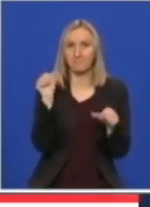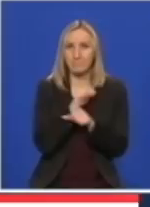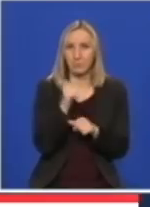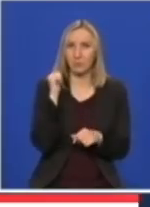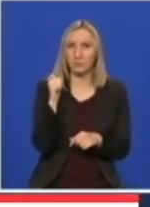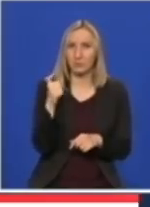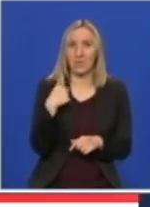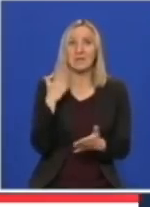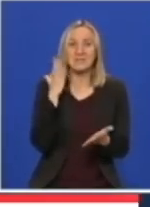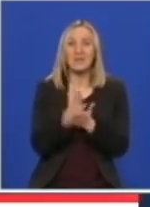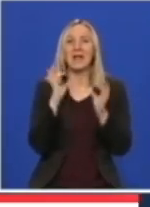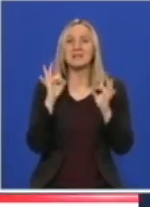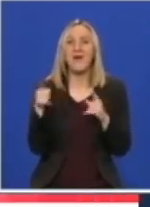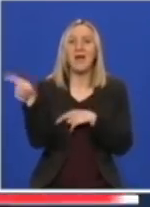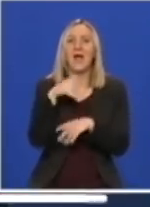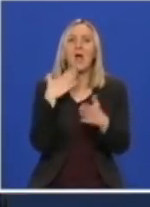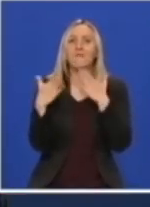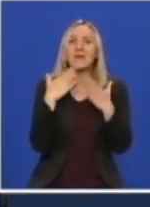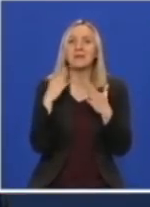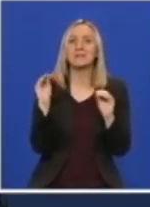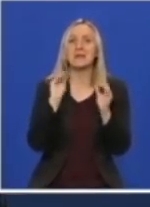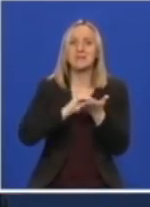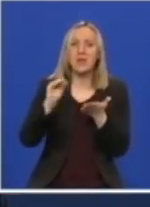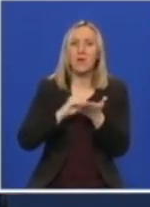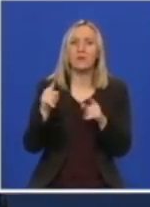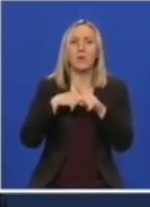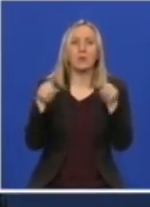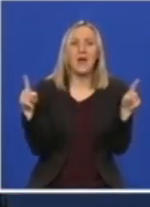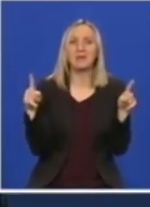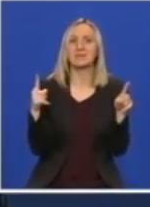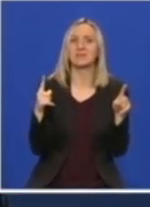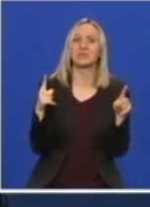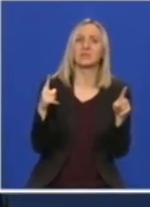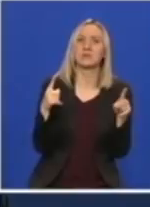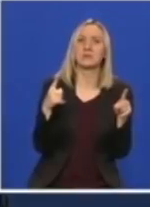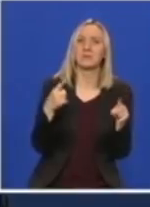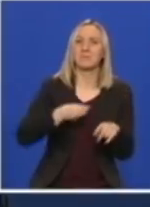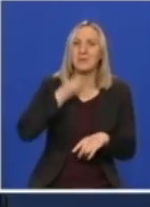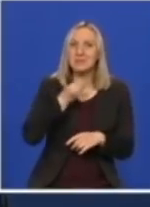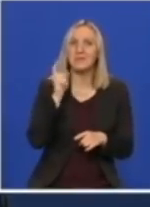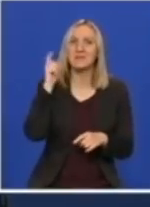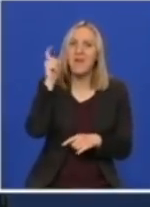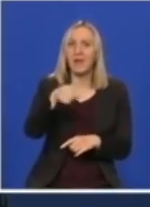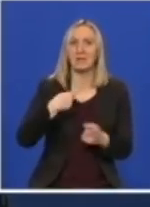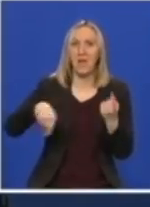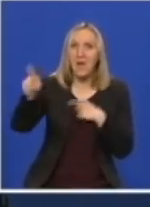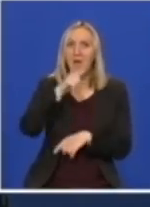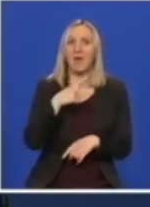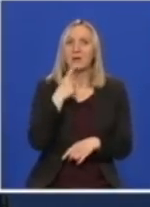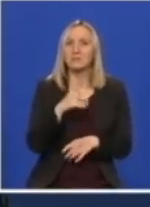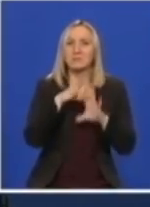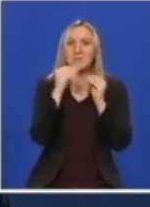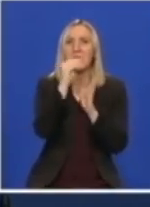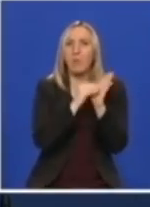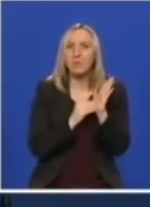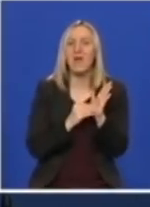sam bila na svakoj od ovih konferencija za novinare i u različitim izjavama da svakodnevno sa vama delimo sve podatke i